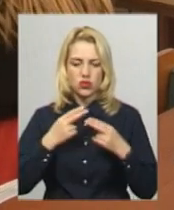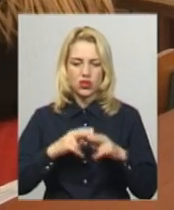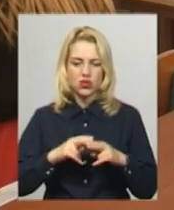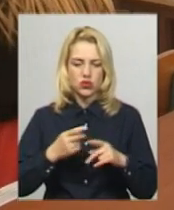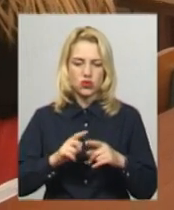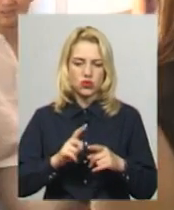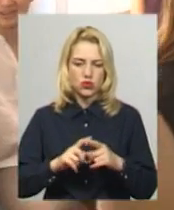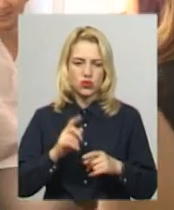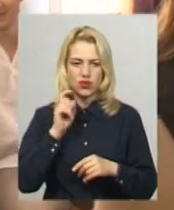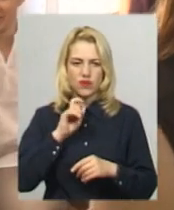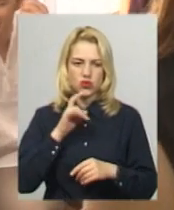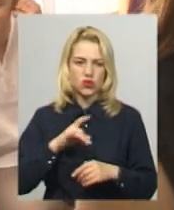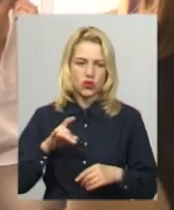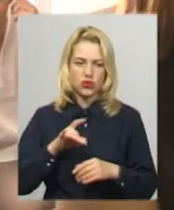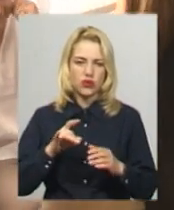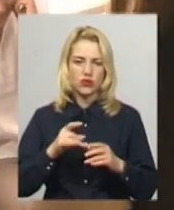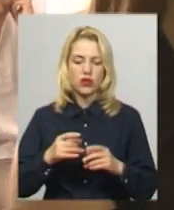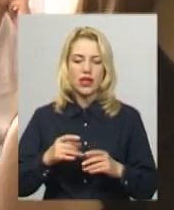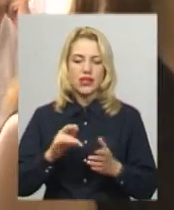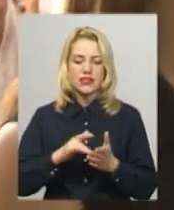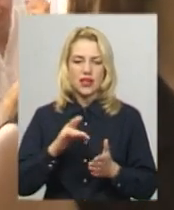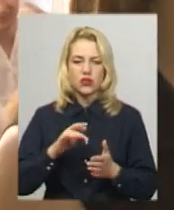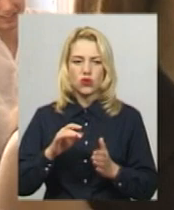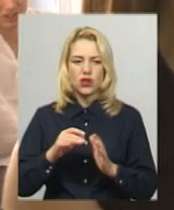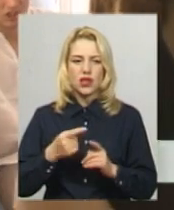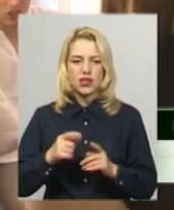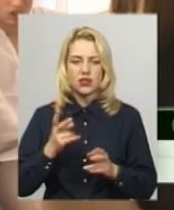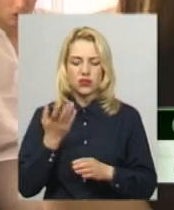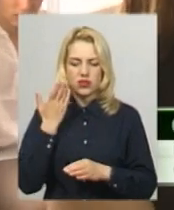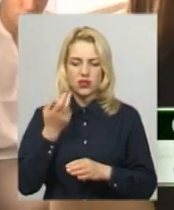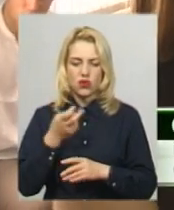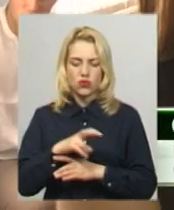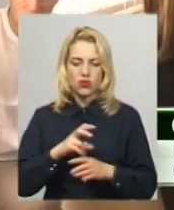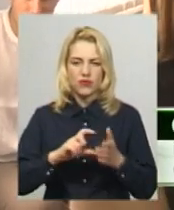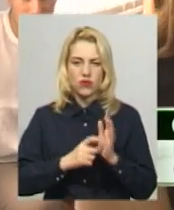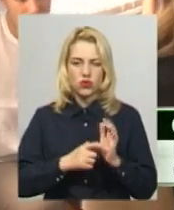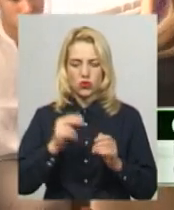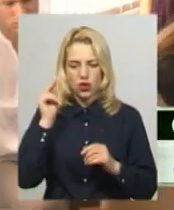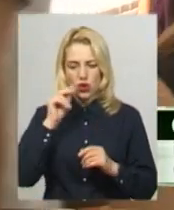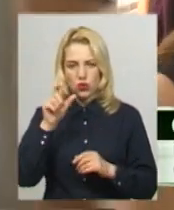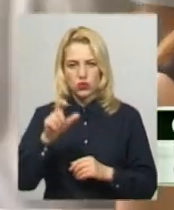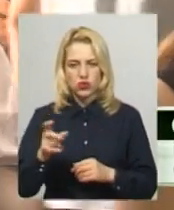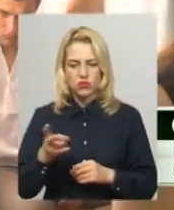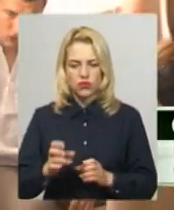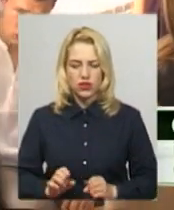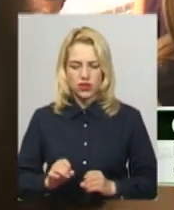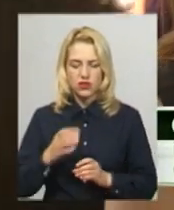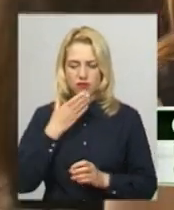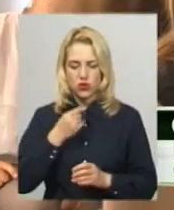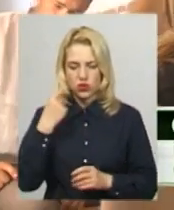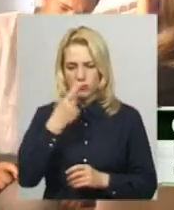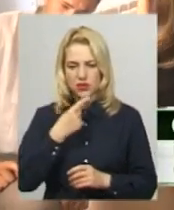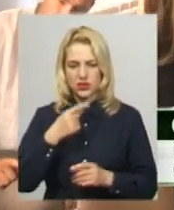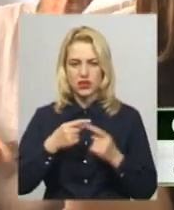оцінювання якості освіти Світлана Войтович. А також зайшовши в аудиторію, учень повинен скласти особисті речі в спеціально